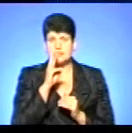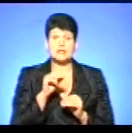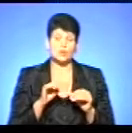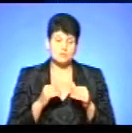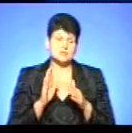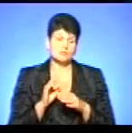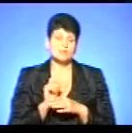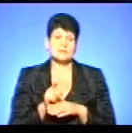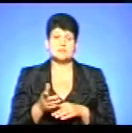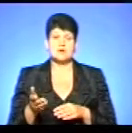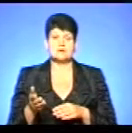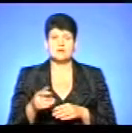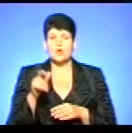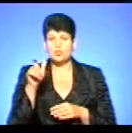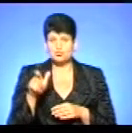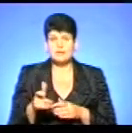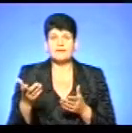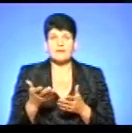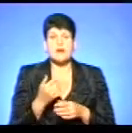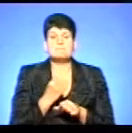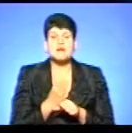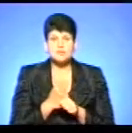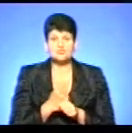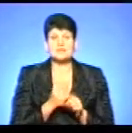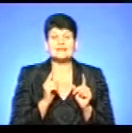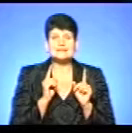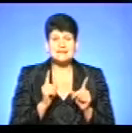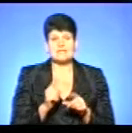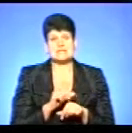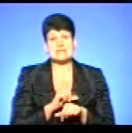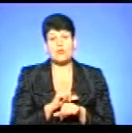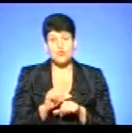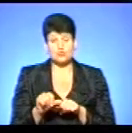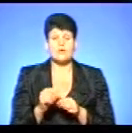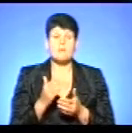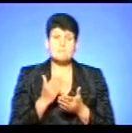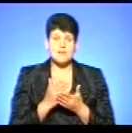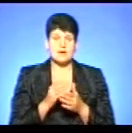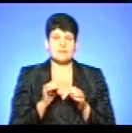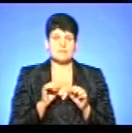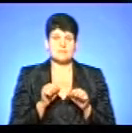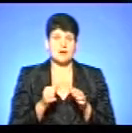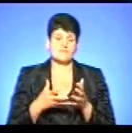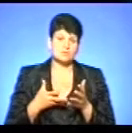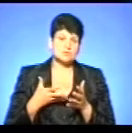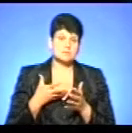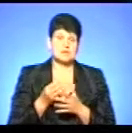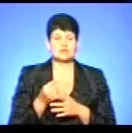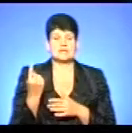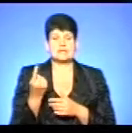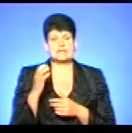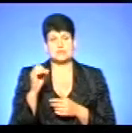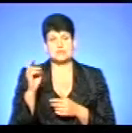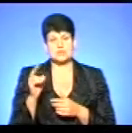буде призначена. Тобто людина, яка працює навіть, скажімо, за кордоном, вона має право сплачувати єдиний соціальний